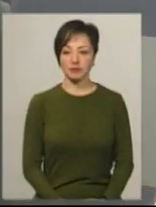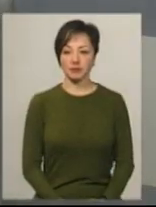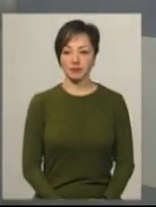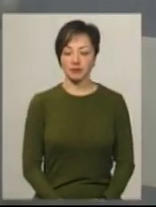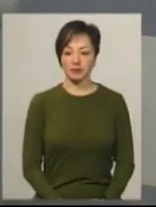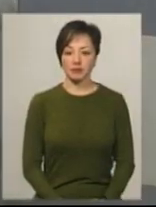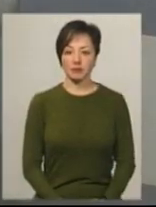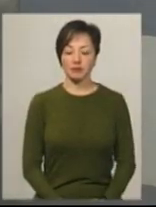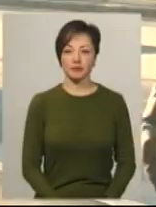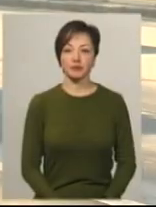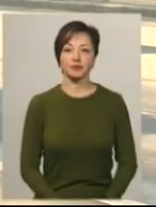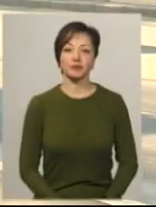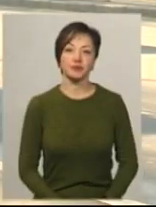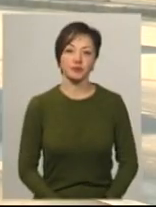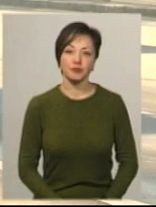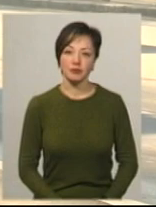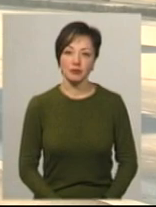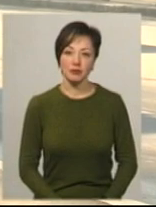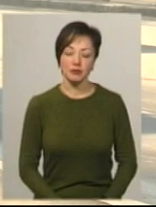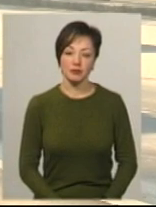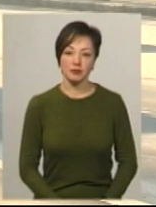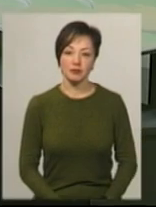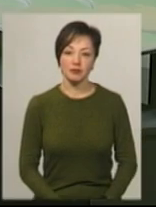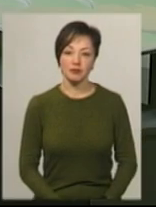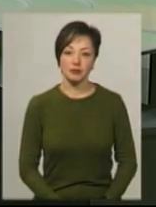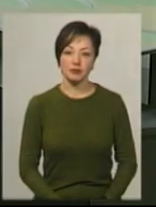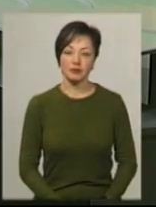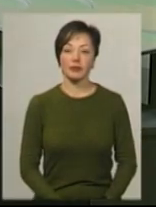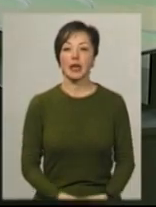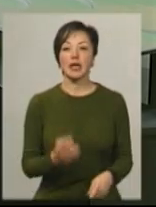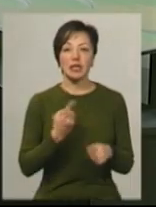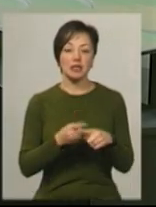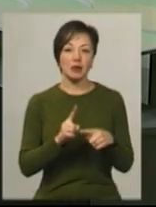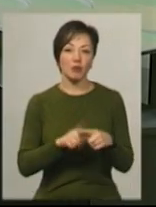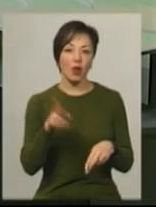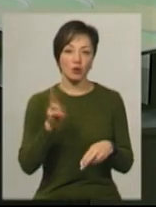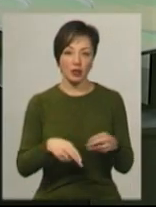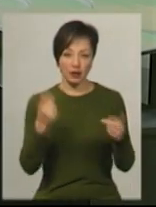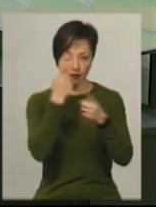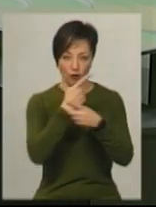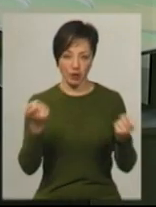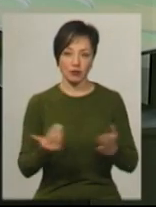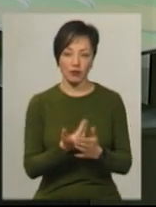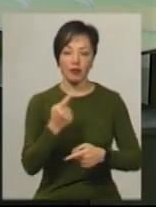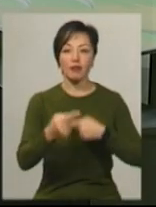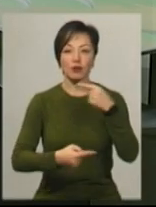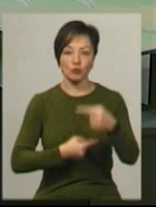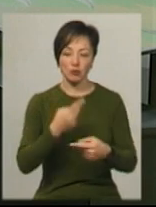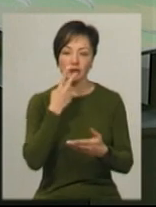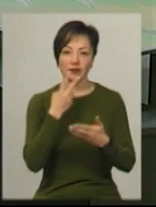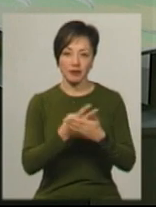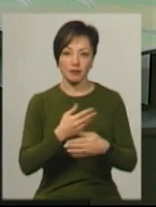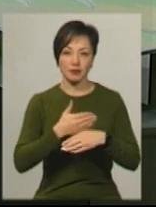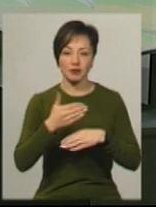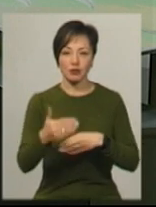Віктор Кривий, новини на Суспільному, Хмельницький. Це була остання інформація цього випуску, наступний в ефірі о